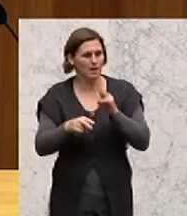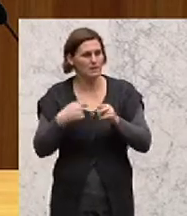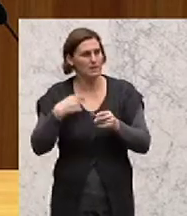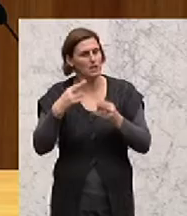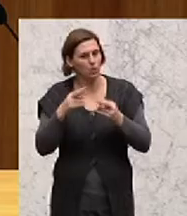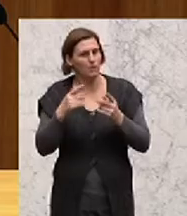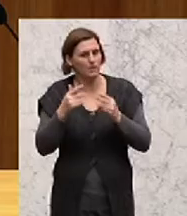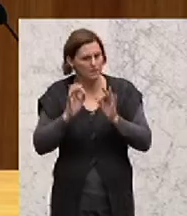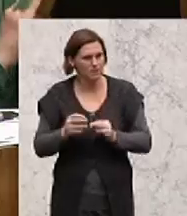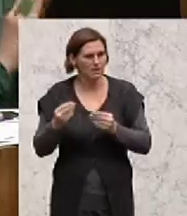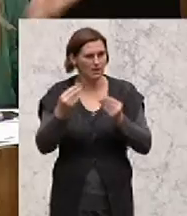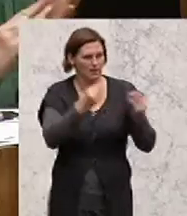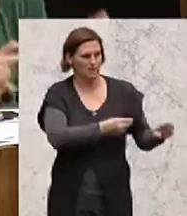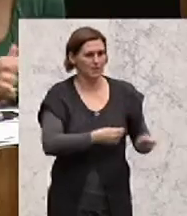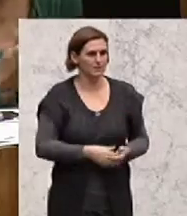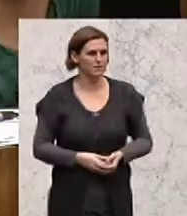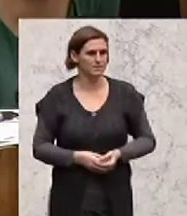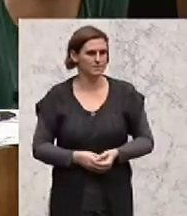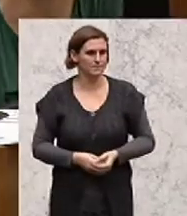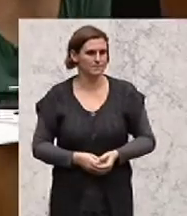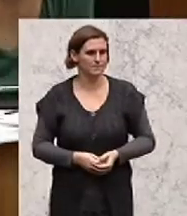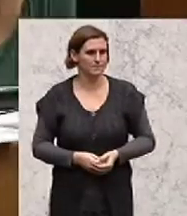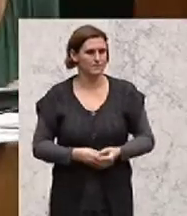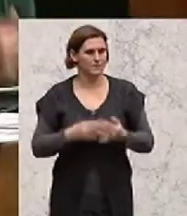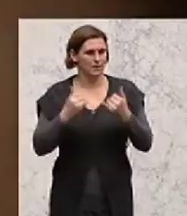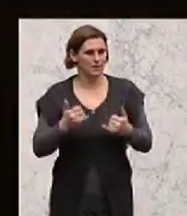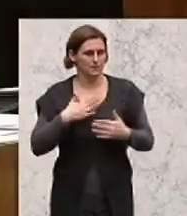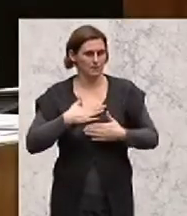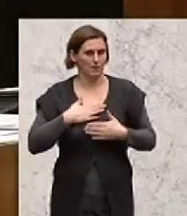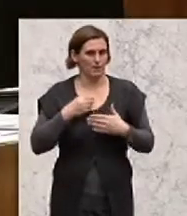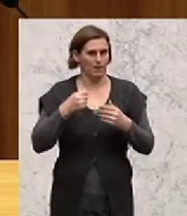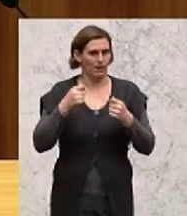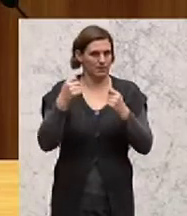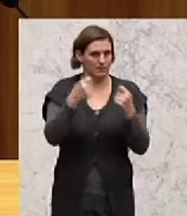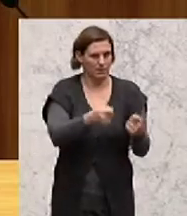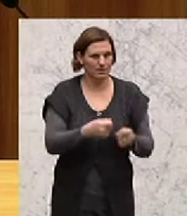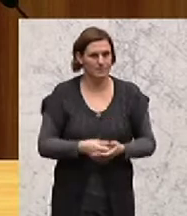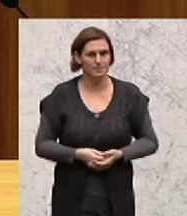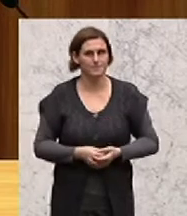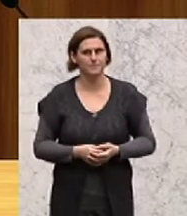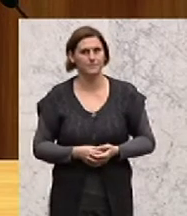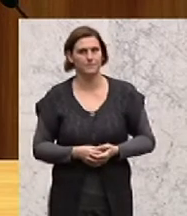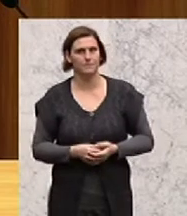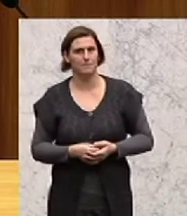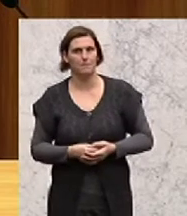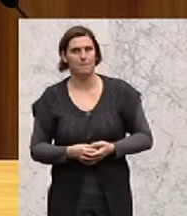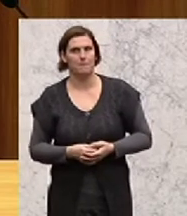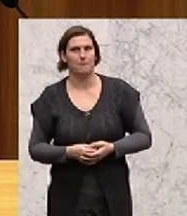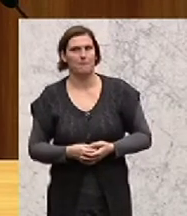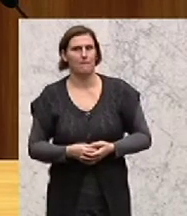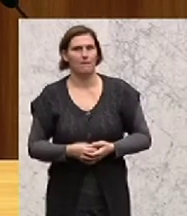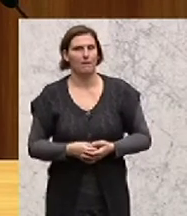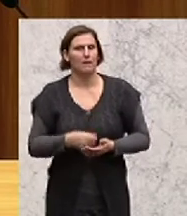Danke. Und jetzt eigentlich zu meinem Antrag. Es ist schon ein bisschen verwunderlich, wir reden jeden Tag gestern